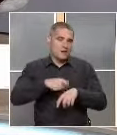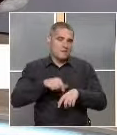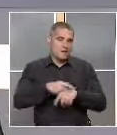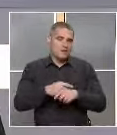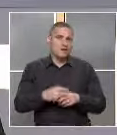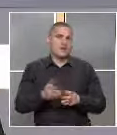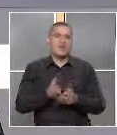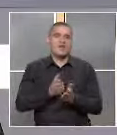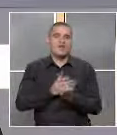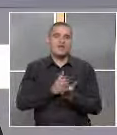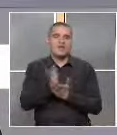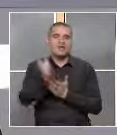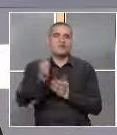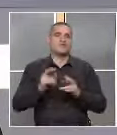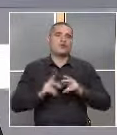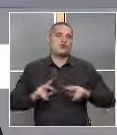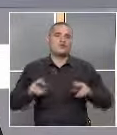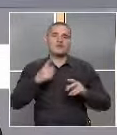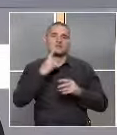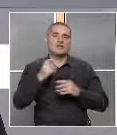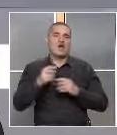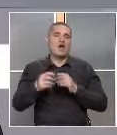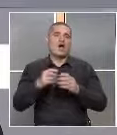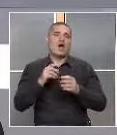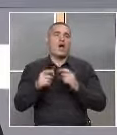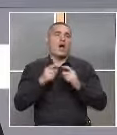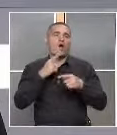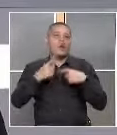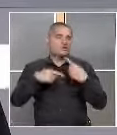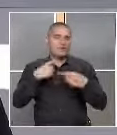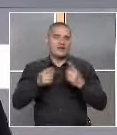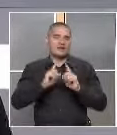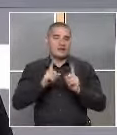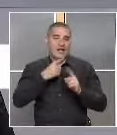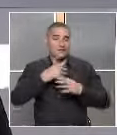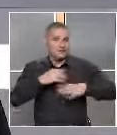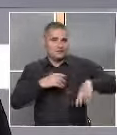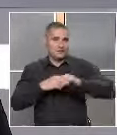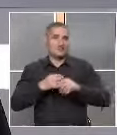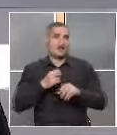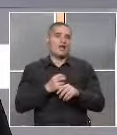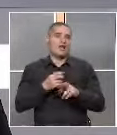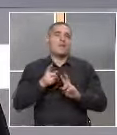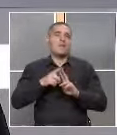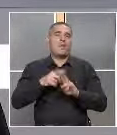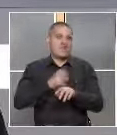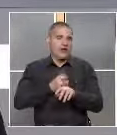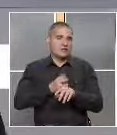насочват родителите за консултации, но не всички са такива. Не казвам, че всички педиатри